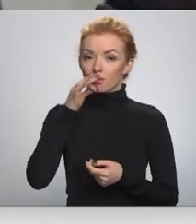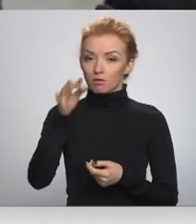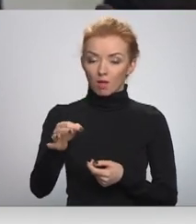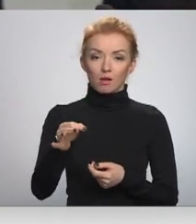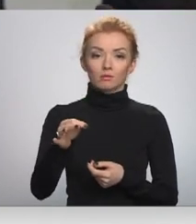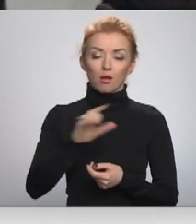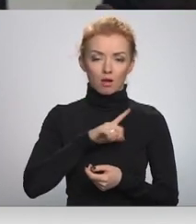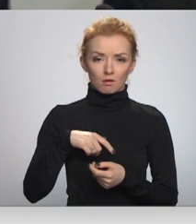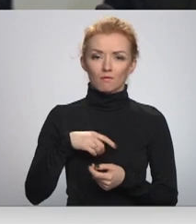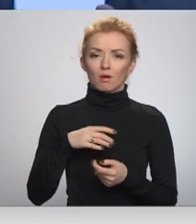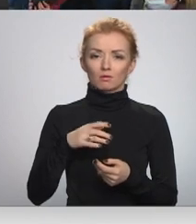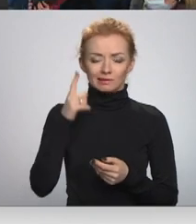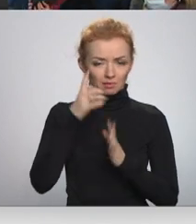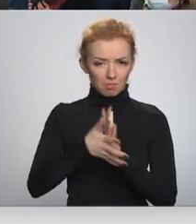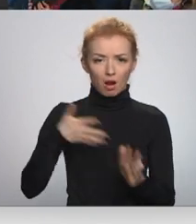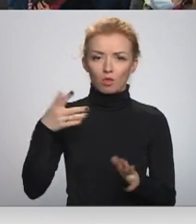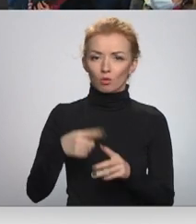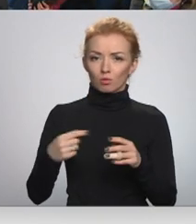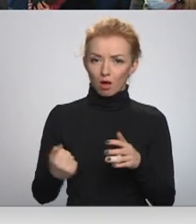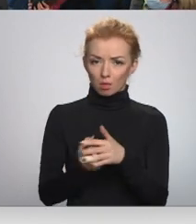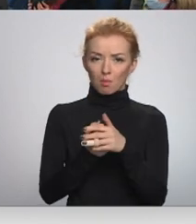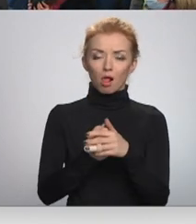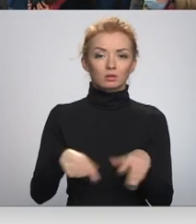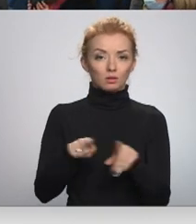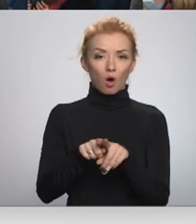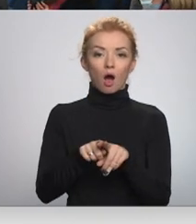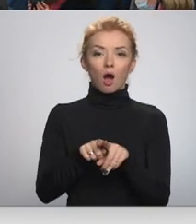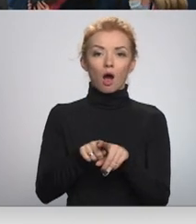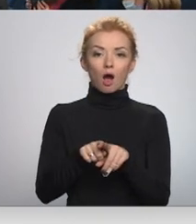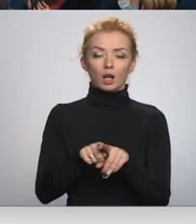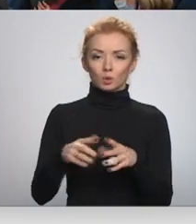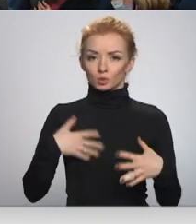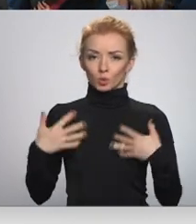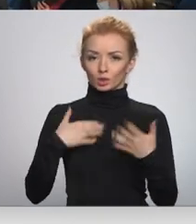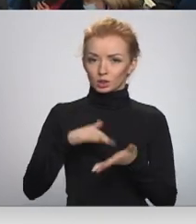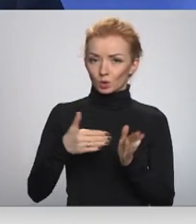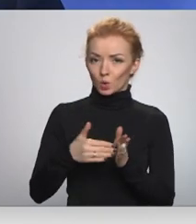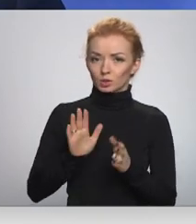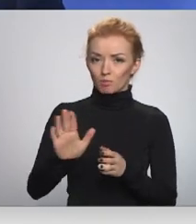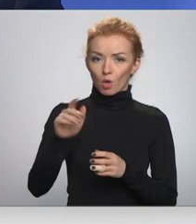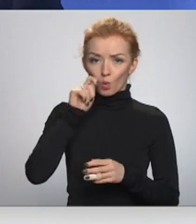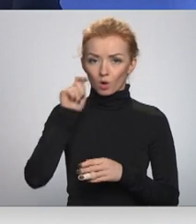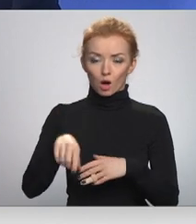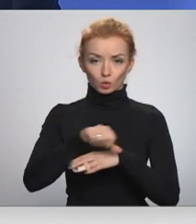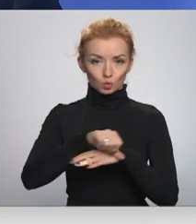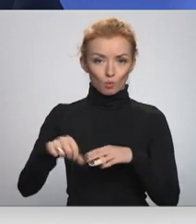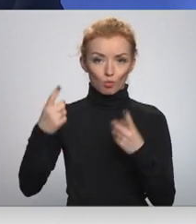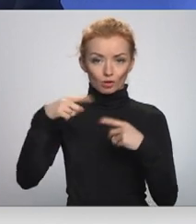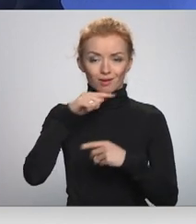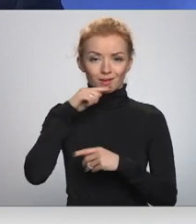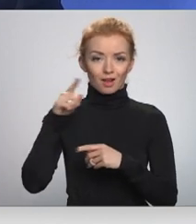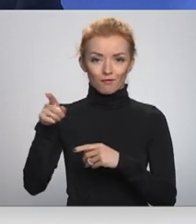pilnīgu izpratni un atbalstu. Tāpat, protams, arī satraucošā situācija pie Ukraiņas drobežām, kur Krievija pulcējusi